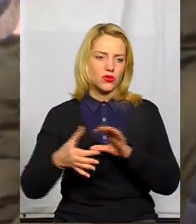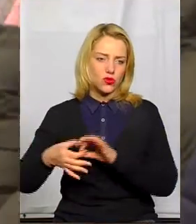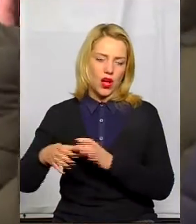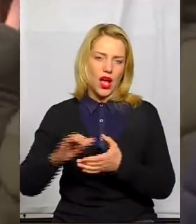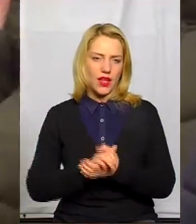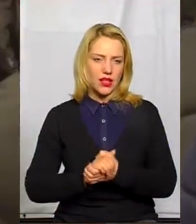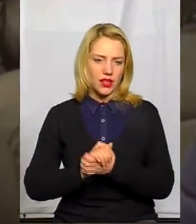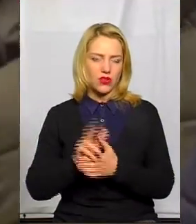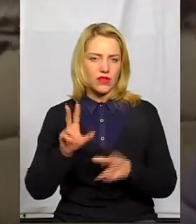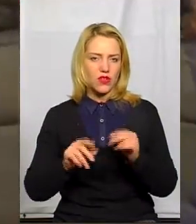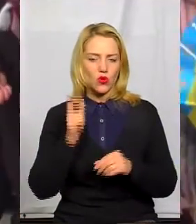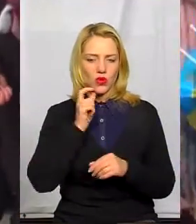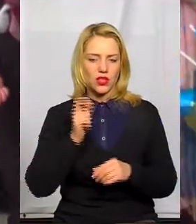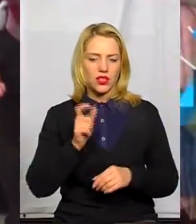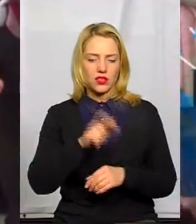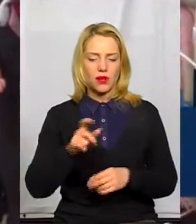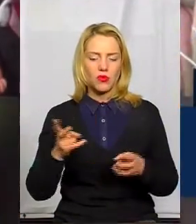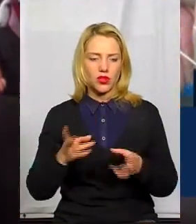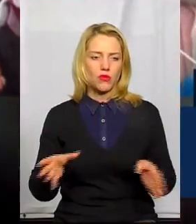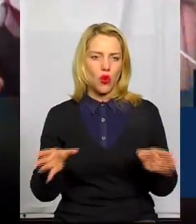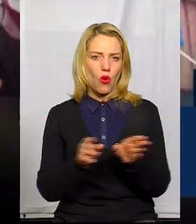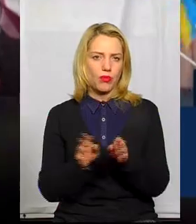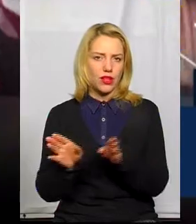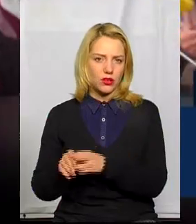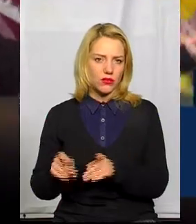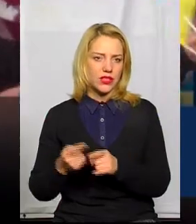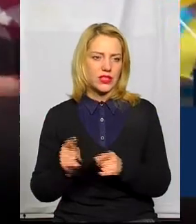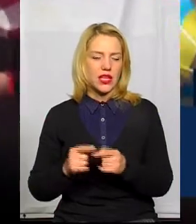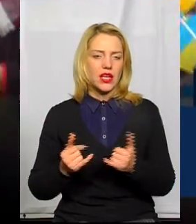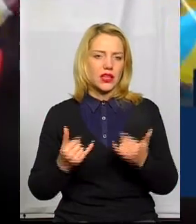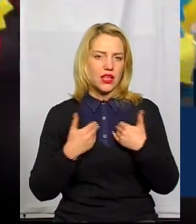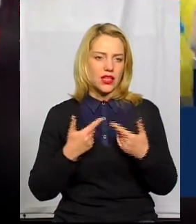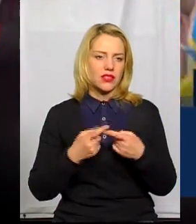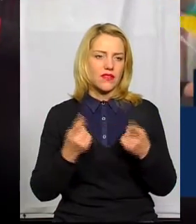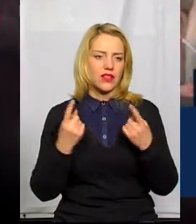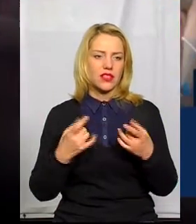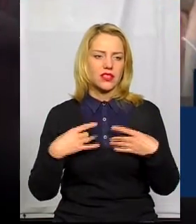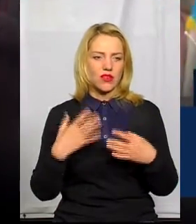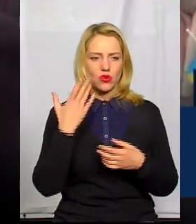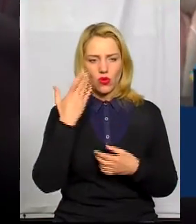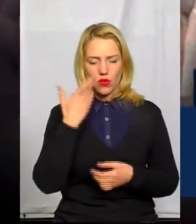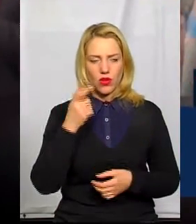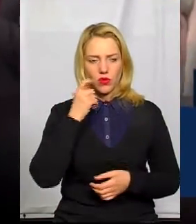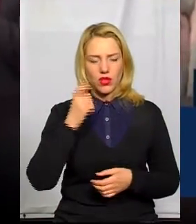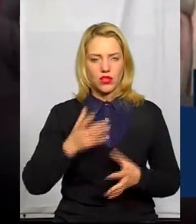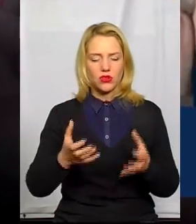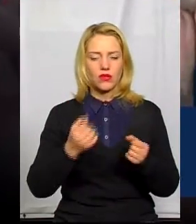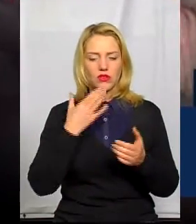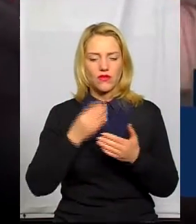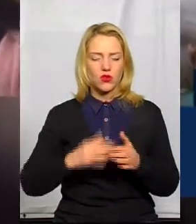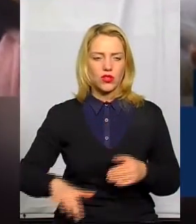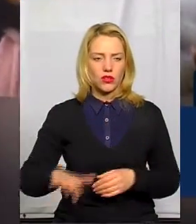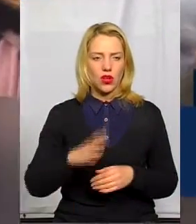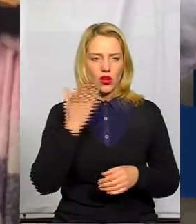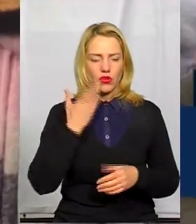українцям і сьогодні важливо об'єднуватись. Для нас це велике свято, коли Україна отримала свою територію, коли вона об